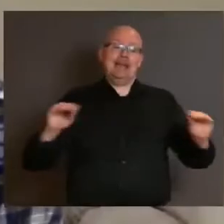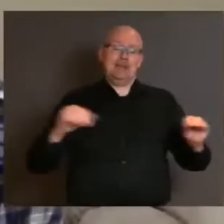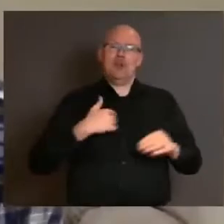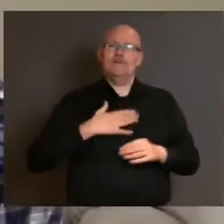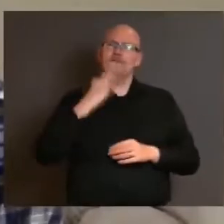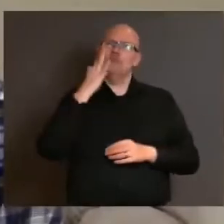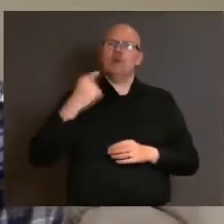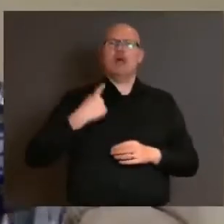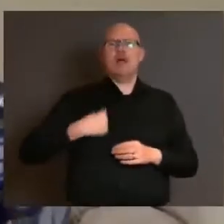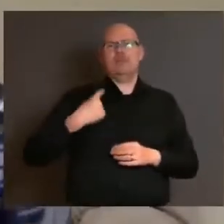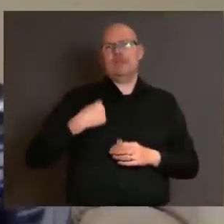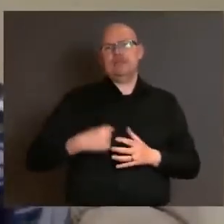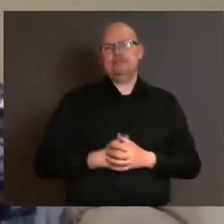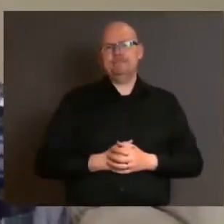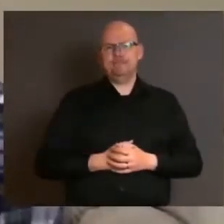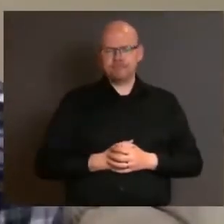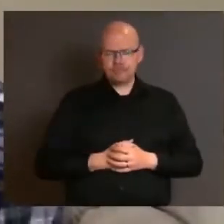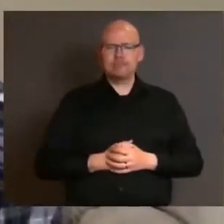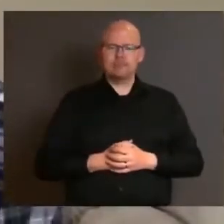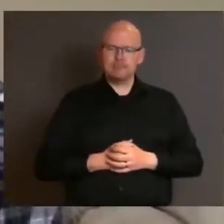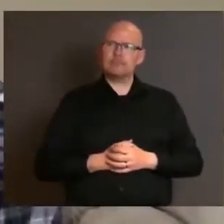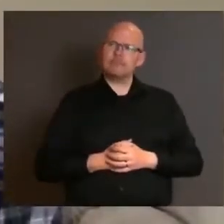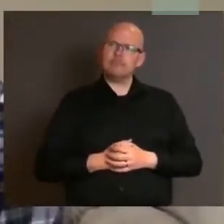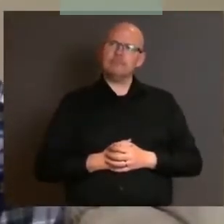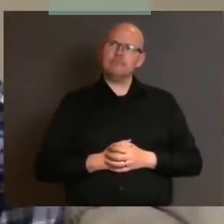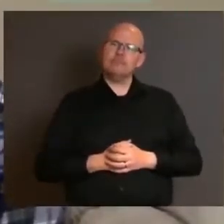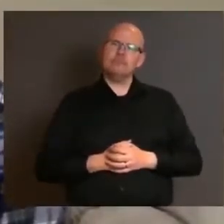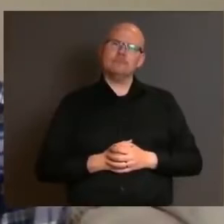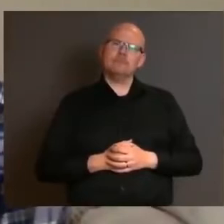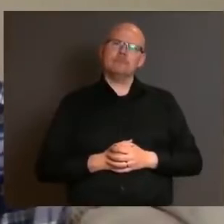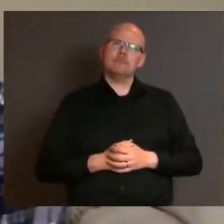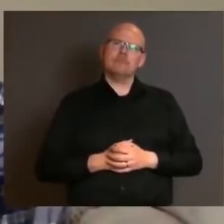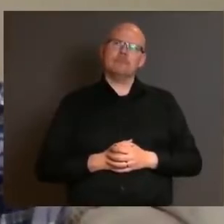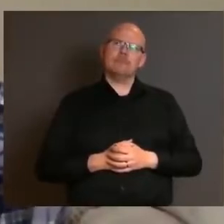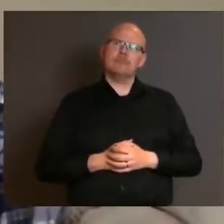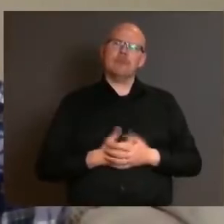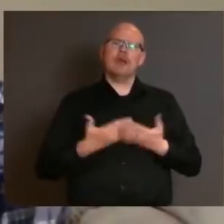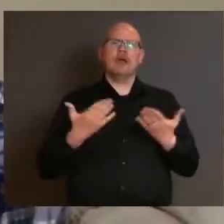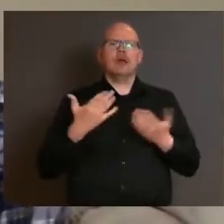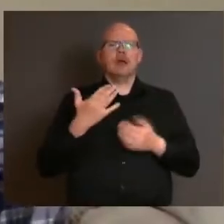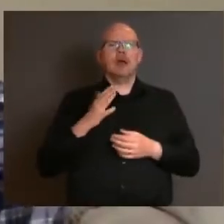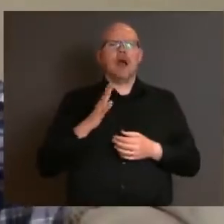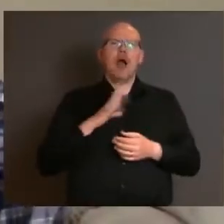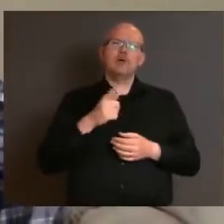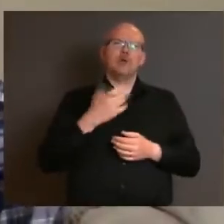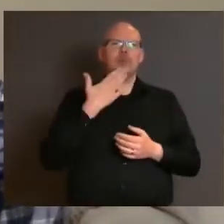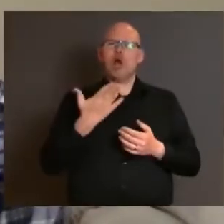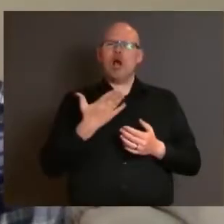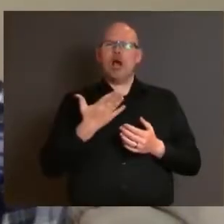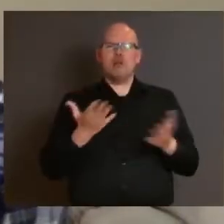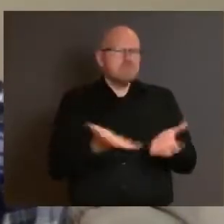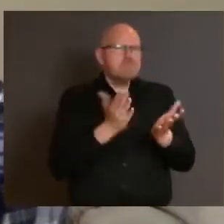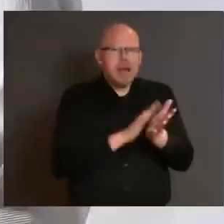Jag har en fråga till Anders Tegnell. Vad är dina bästa peppande ord till